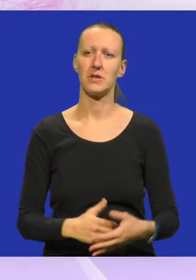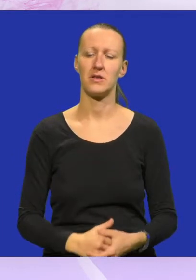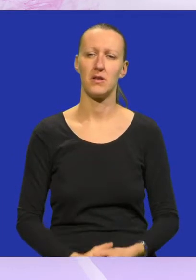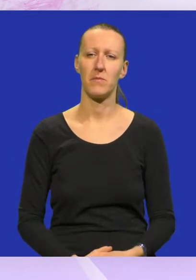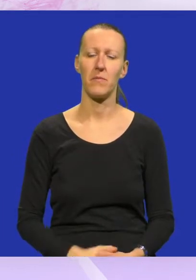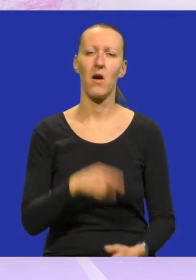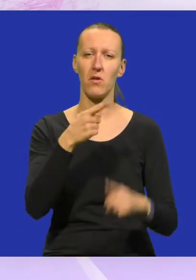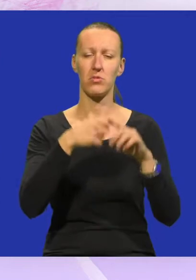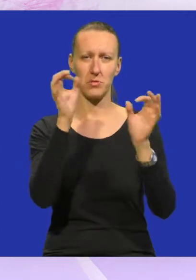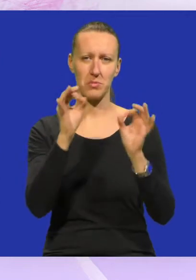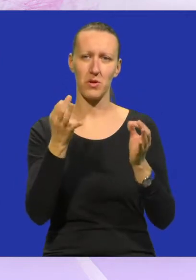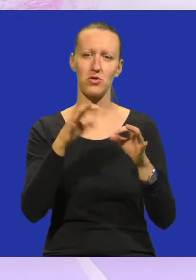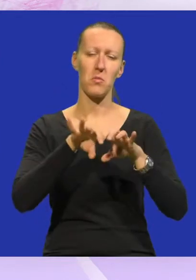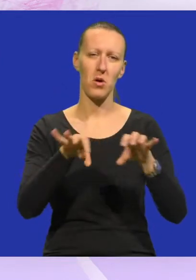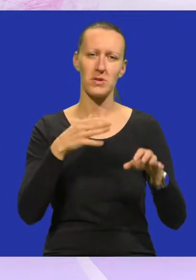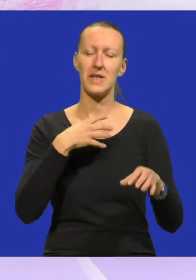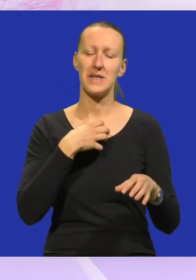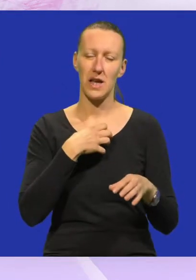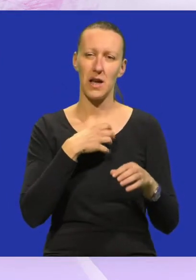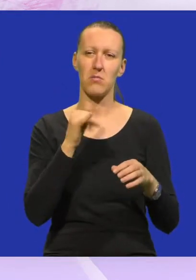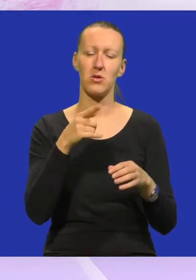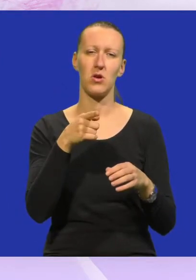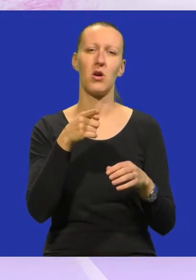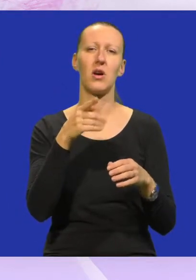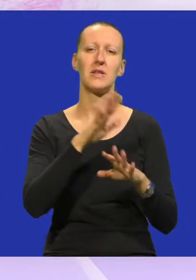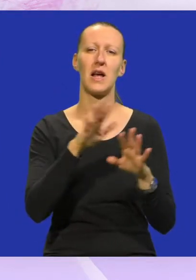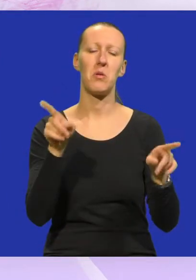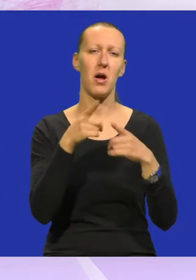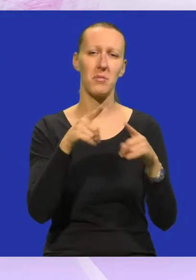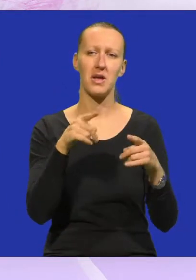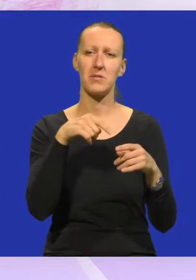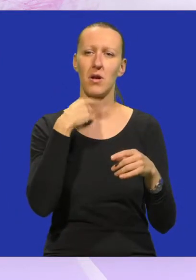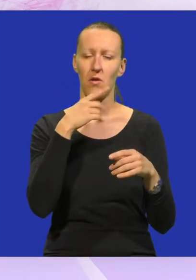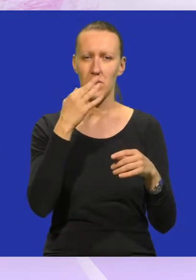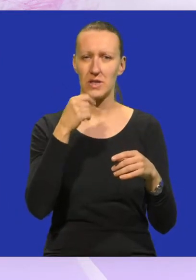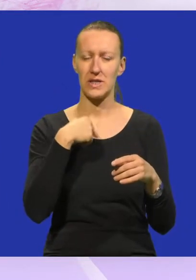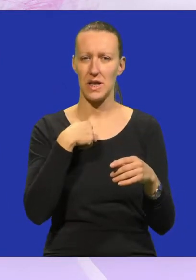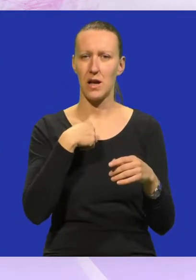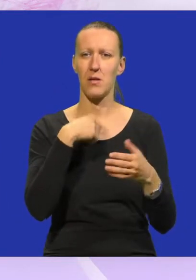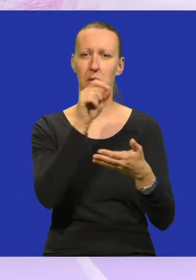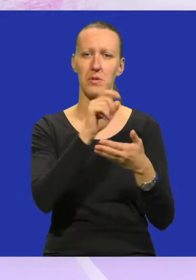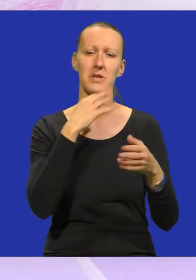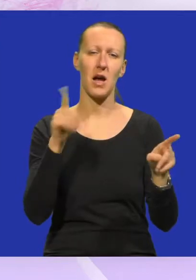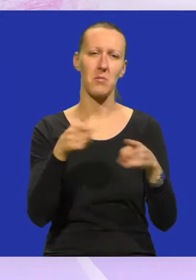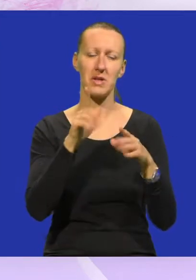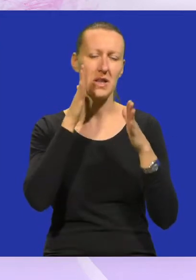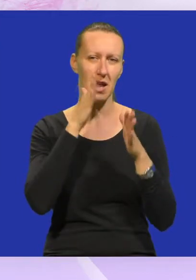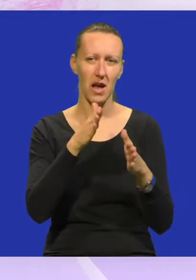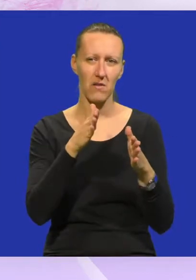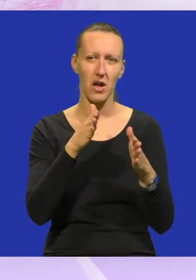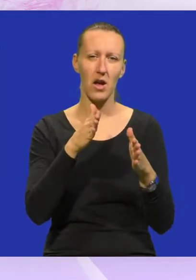Ovog puta sam pripremio nešto posebno za mene, što se same pjesme tiče, iz razloga što sam tekst za pjesmu ne